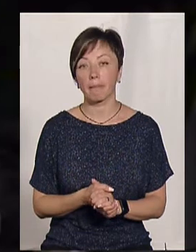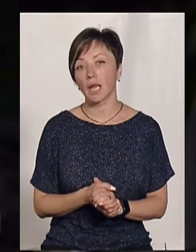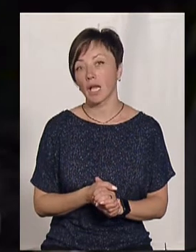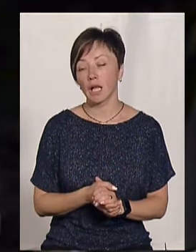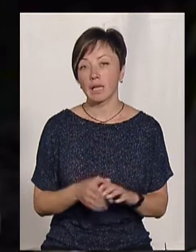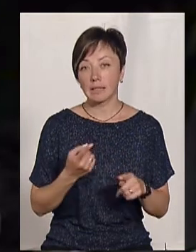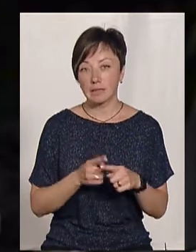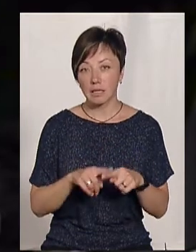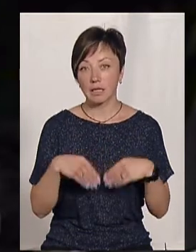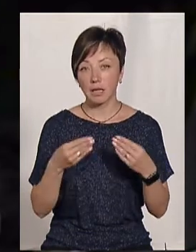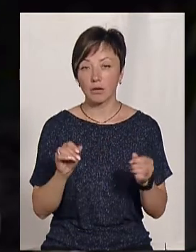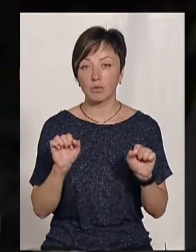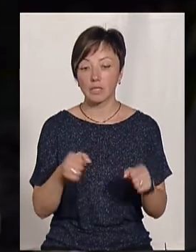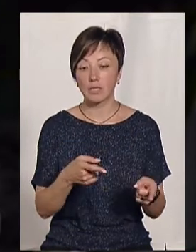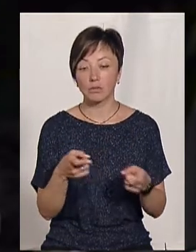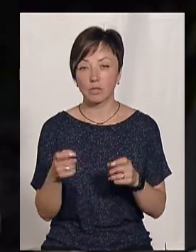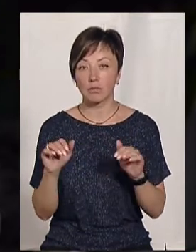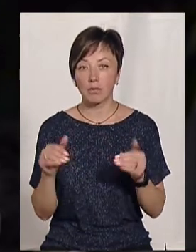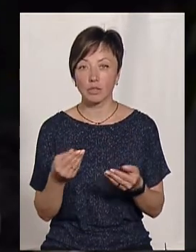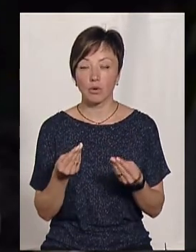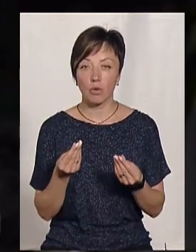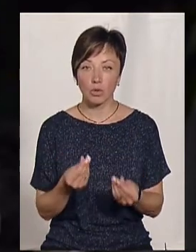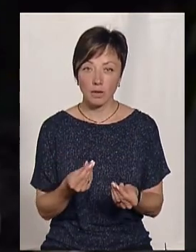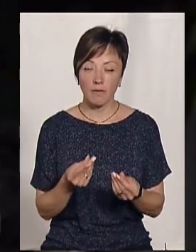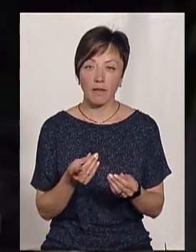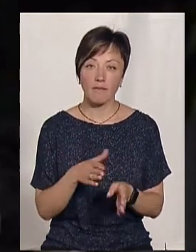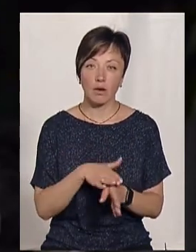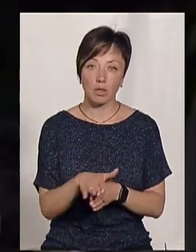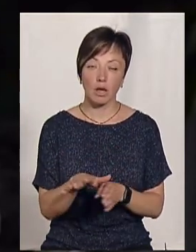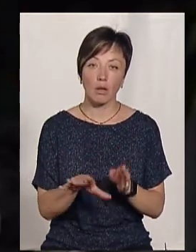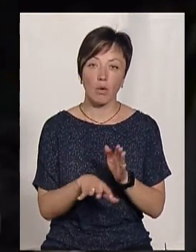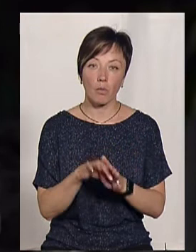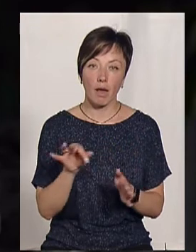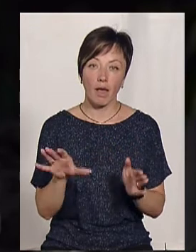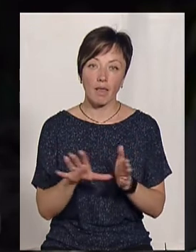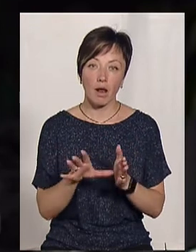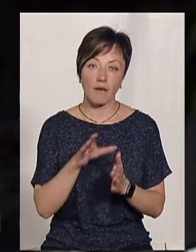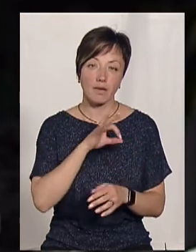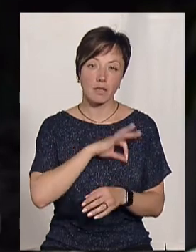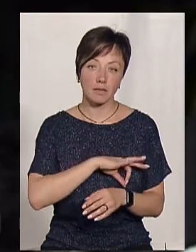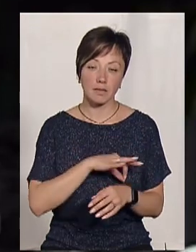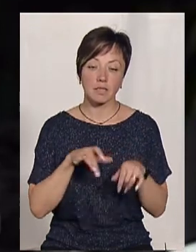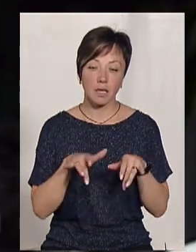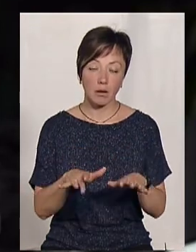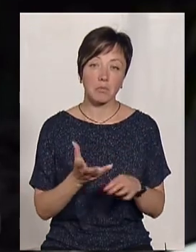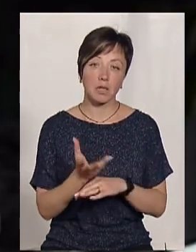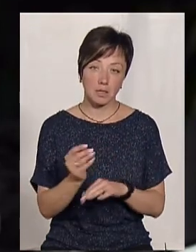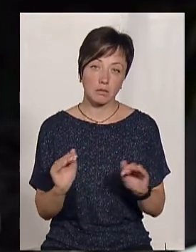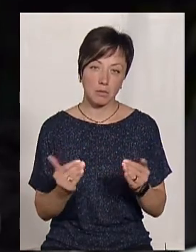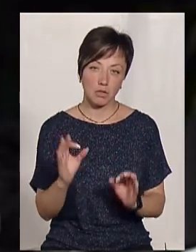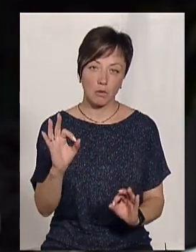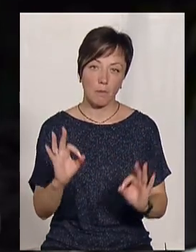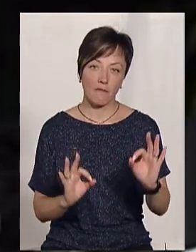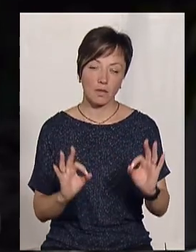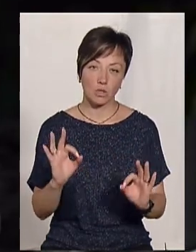можливість ОСББ залучити менше кредитних коштів на виконання обраних енергоефективних заходів, а відповідно платити менше по